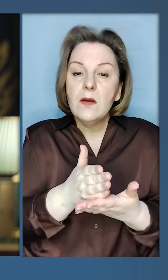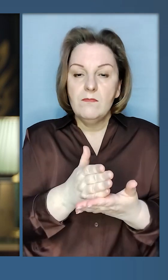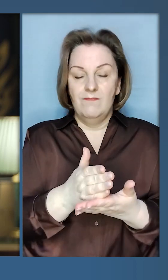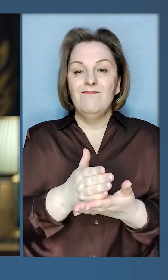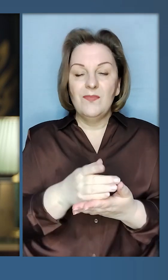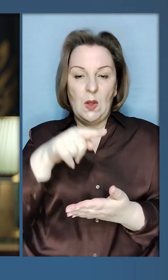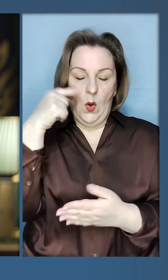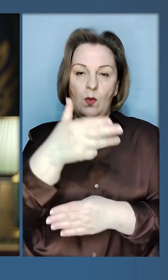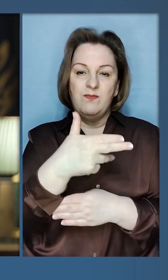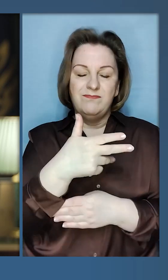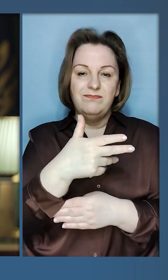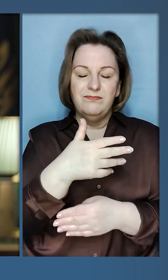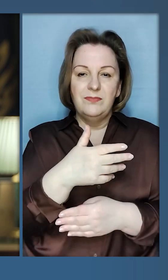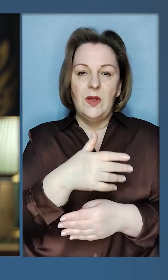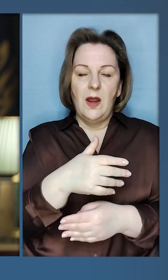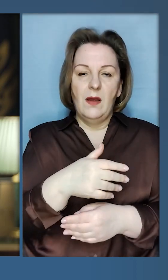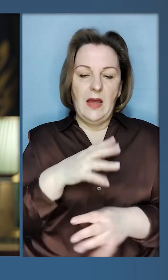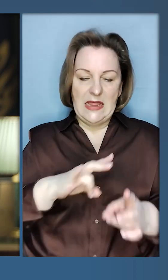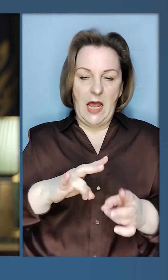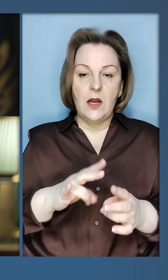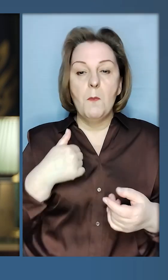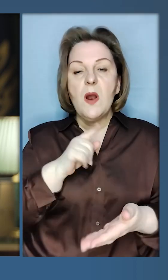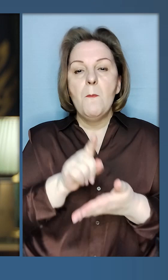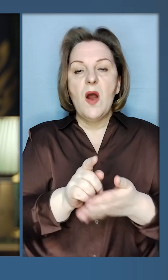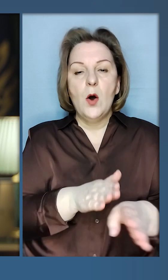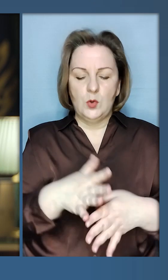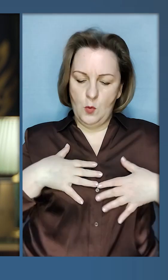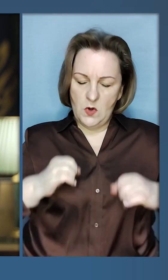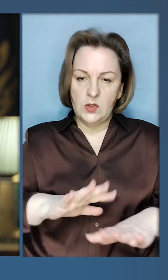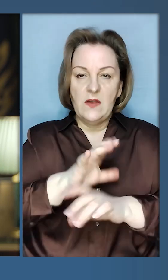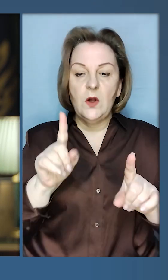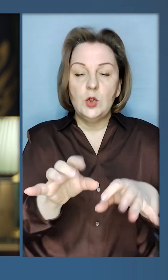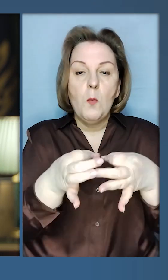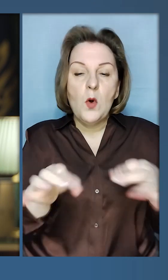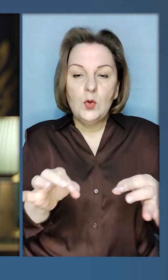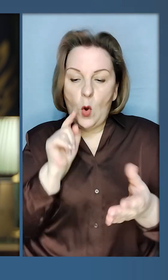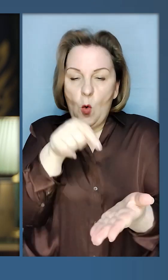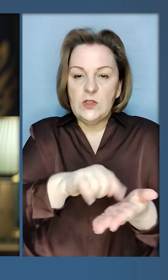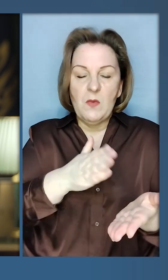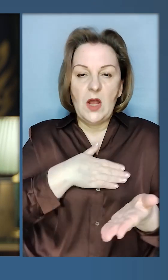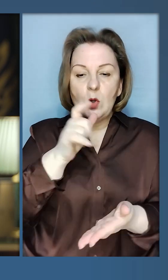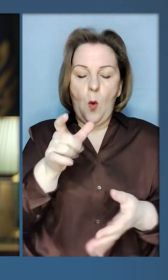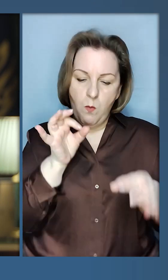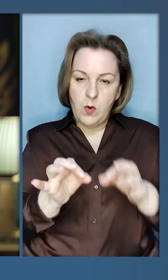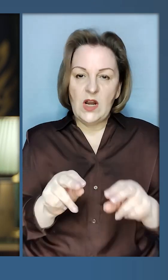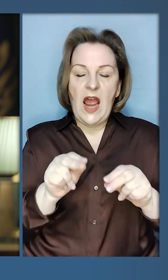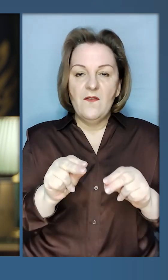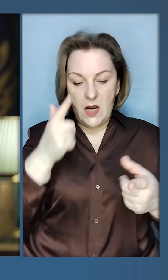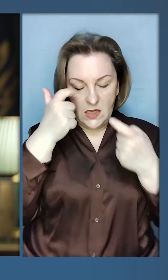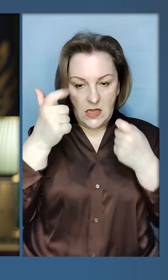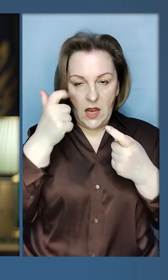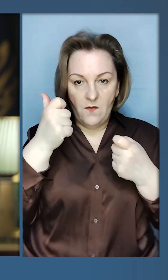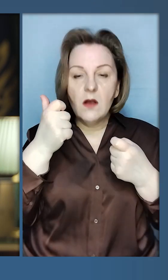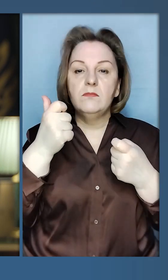є триколор терористів. Ми маємо зробити і зробимо все, щоб доступ наших людей до правдивої